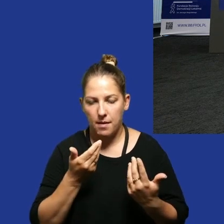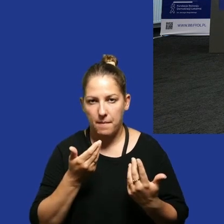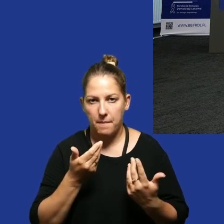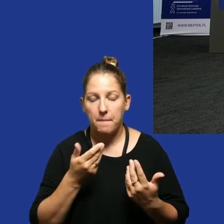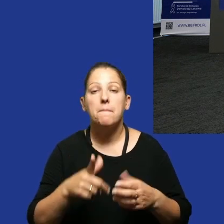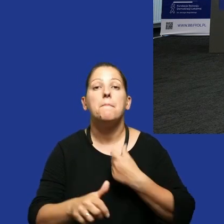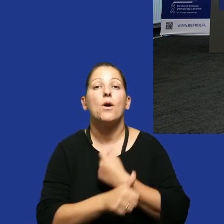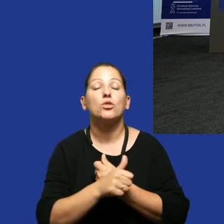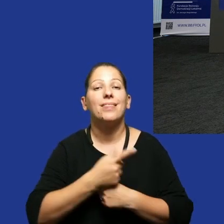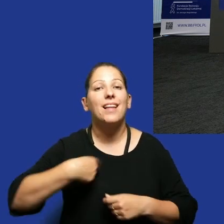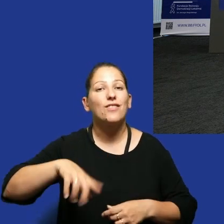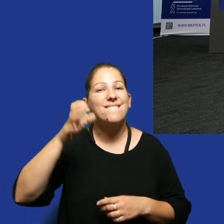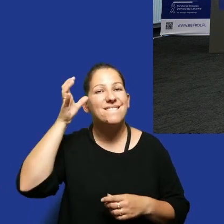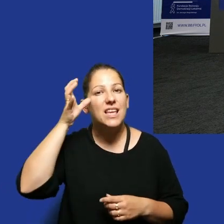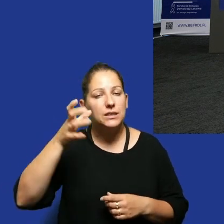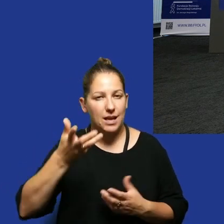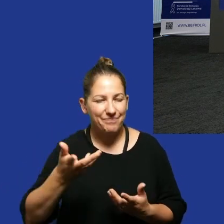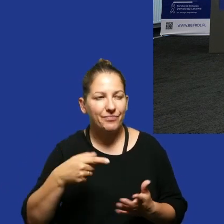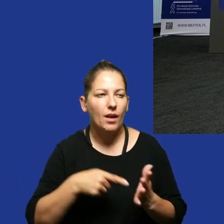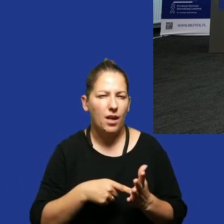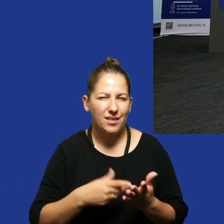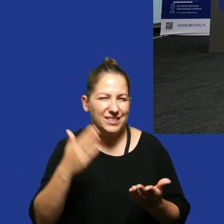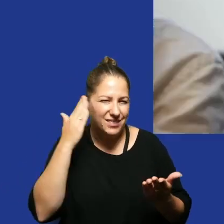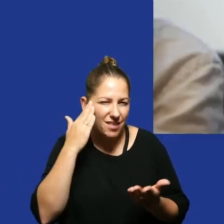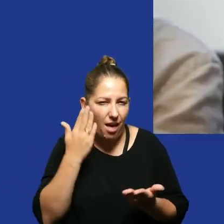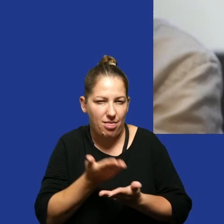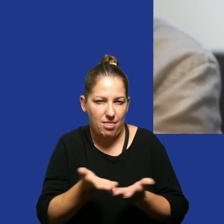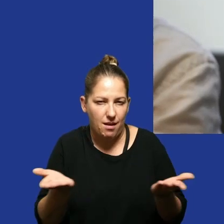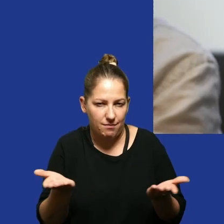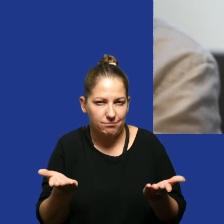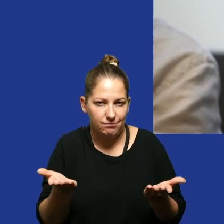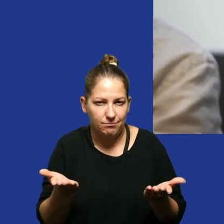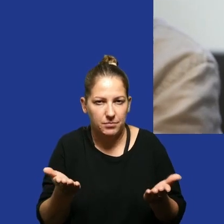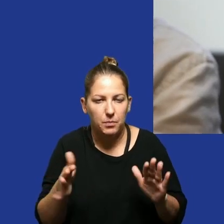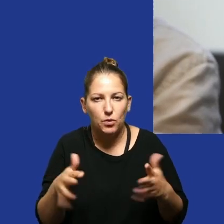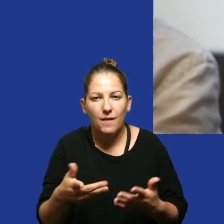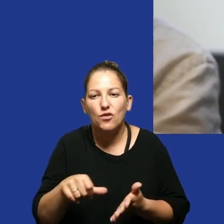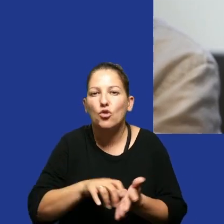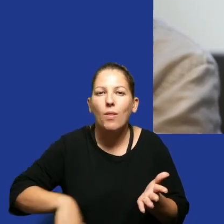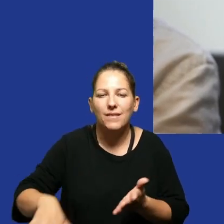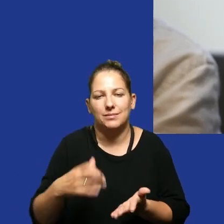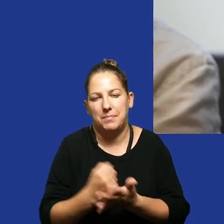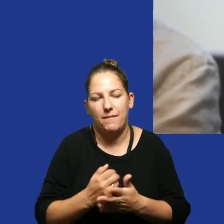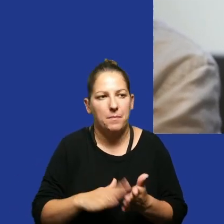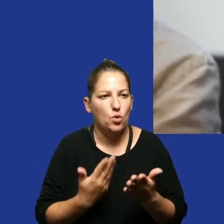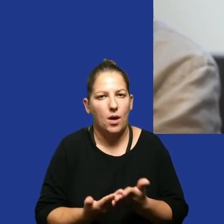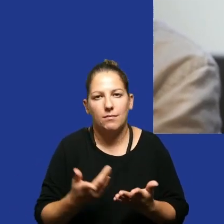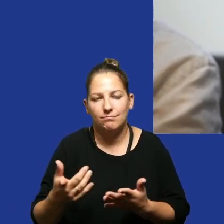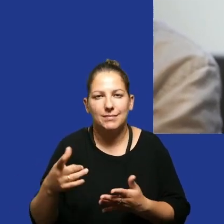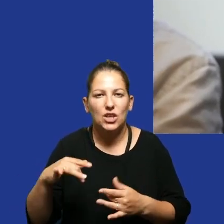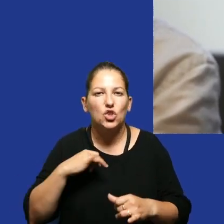No jeśli chodzi o naszą wiedzę, tudzież jej brak, to są takie, jest chyba znane, mam wrażenie, przynajmniej w tym środowisku rzeczy, jak na przykład rozdział